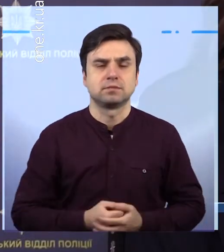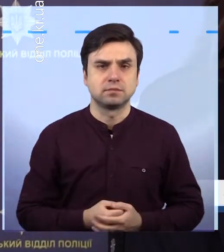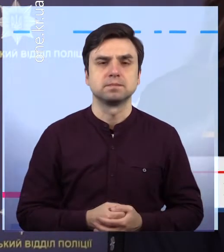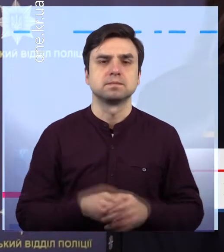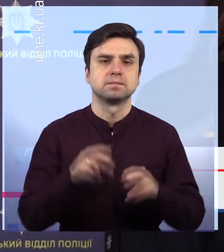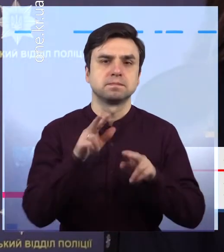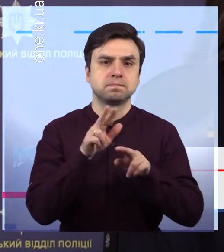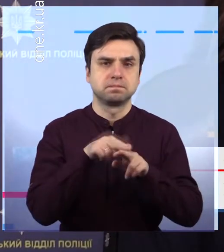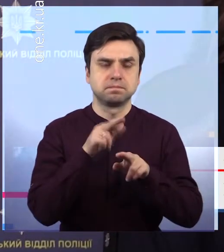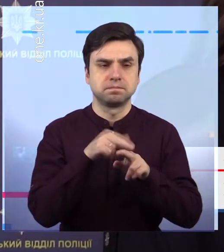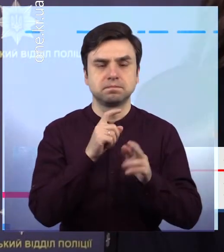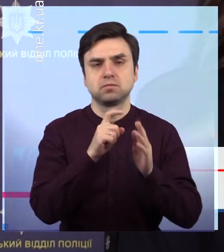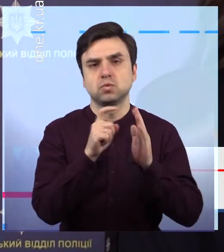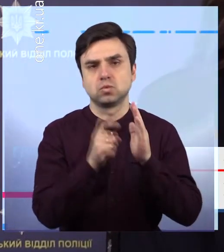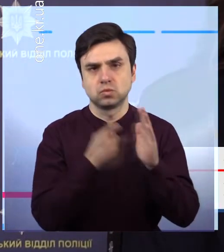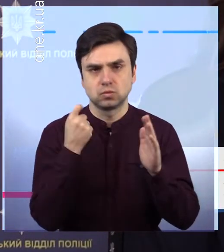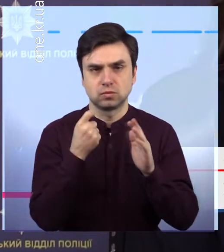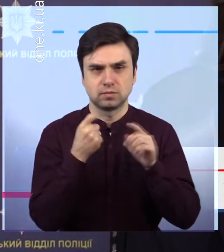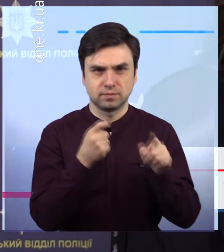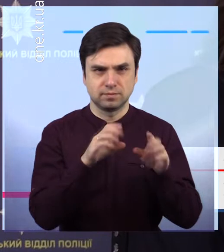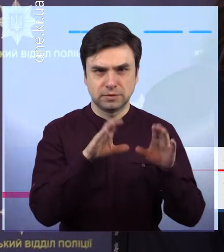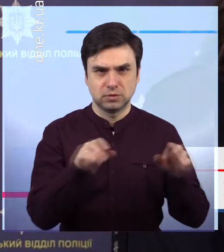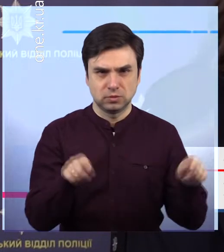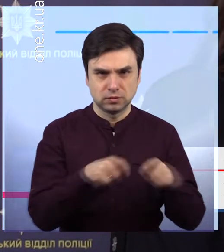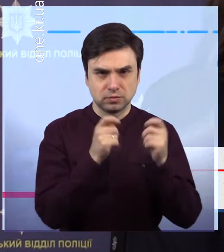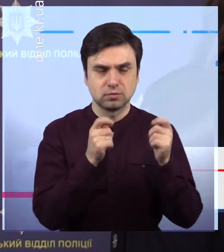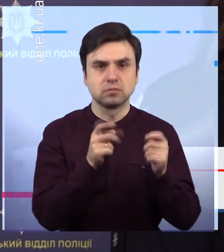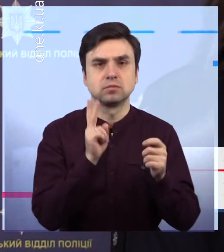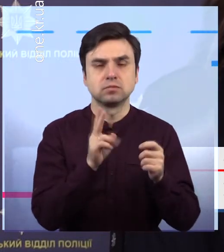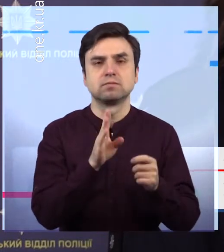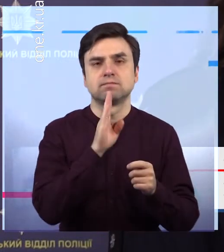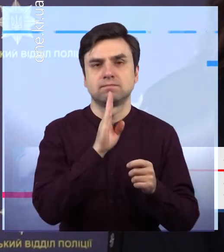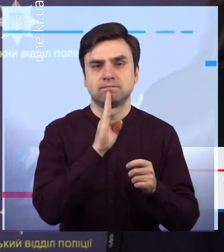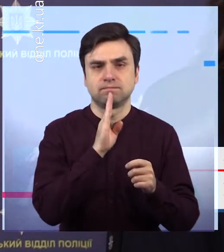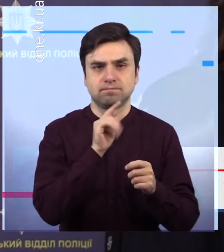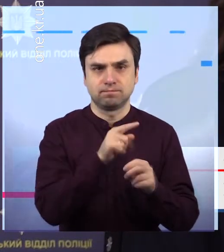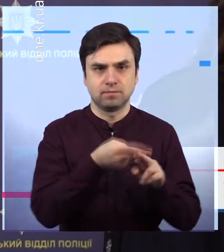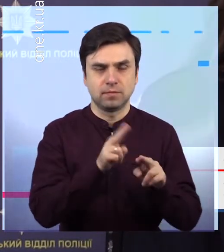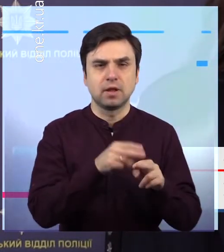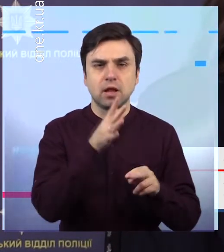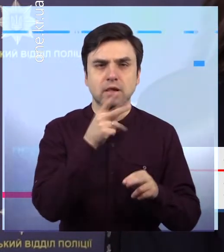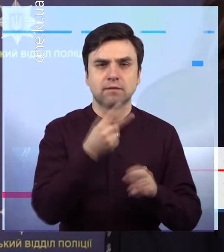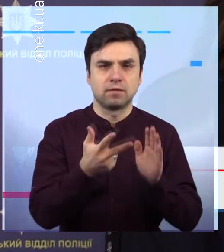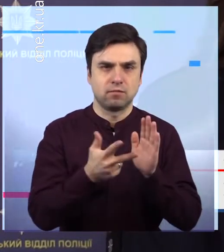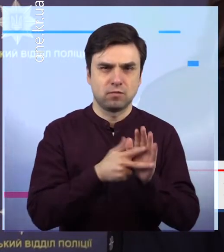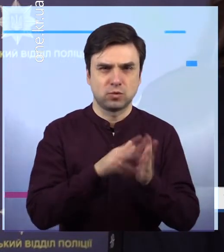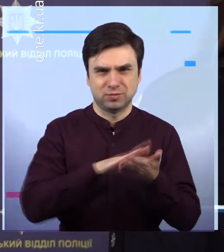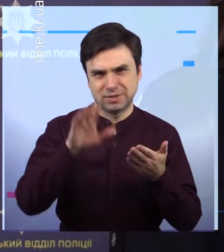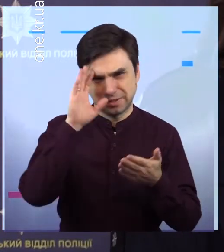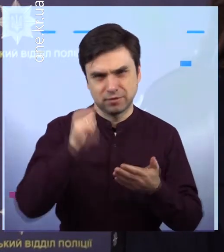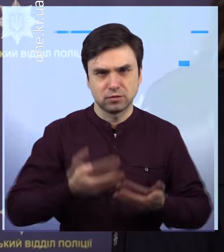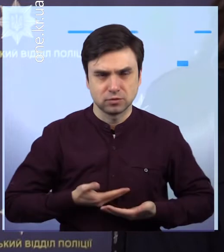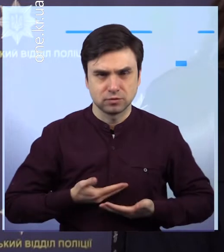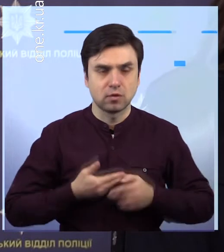Правоохоронці встановили, що до вчинення вказаного правопорушення причетна саме ця жінка, 28-річна